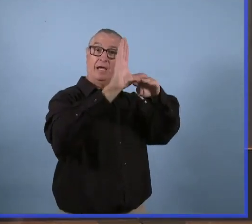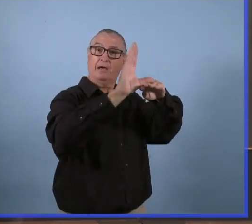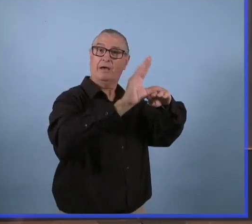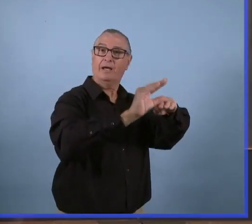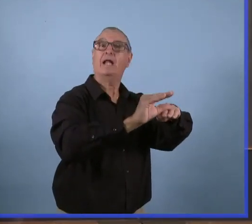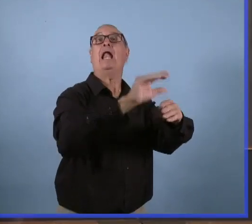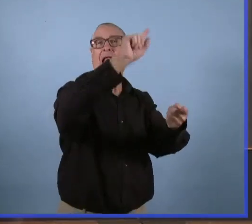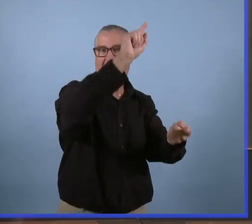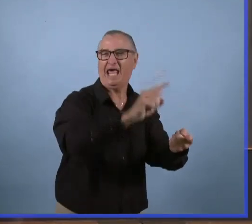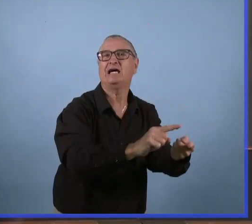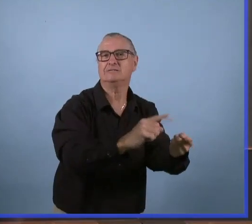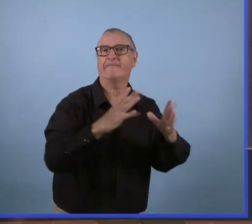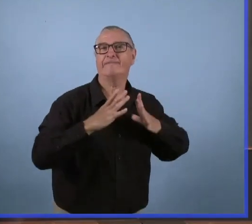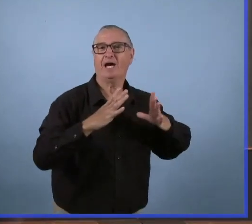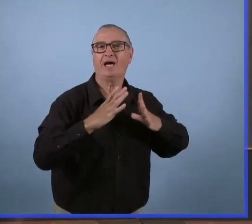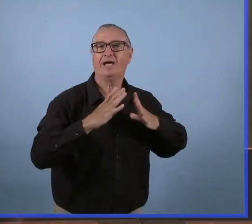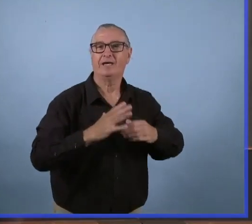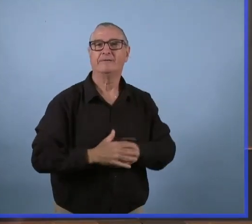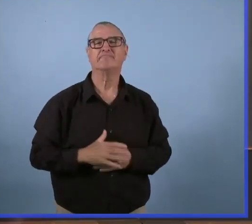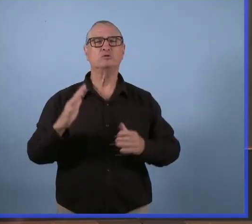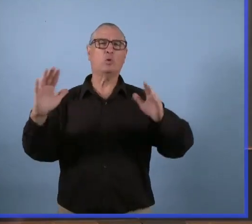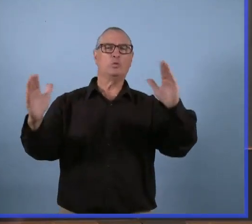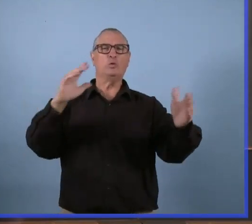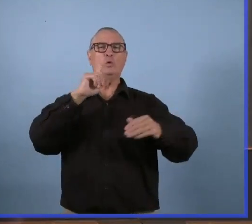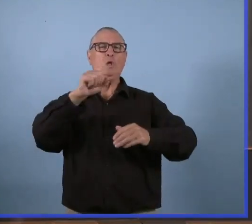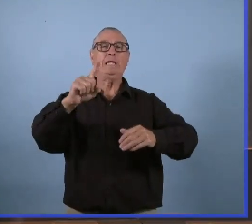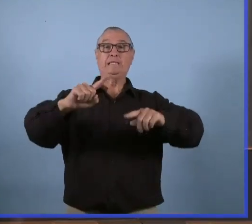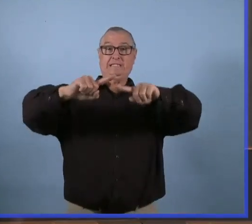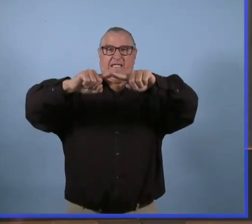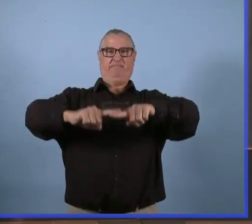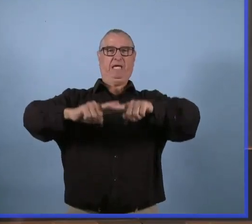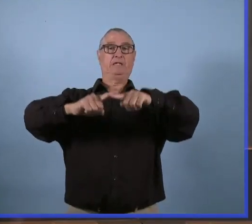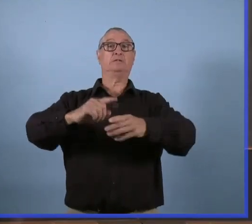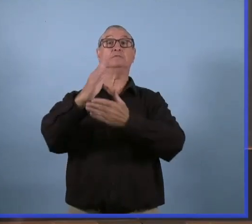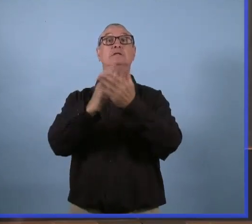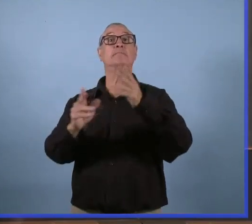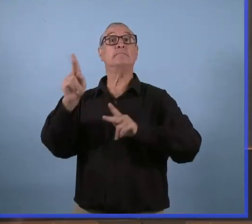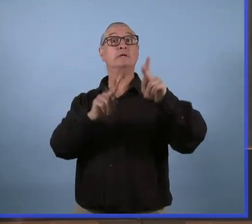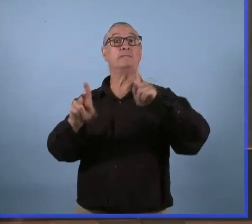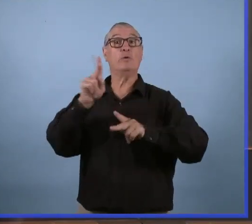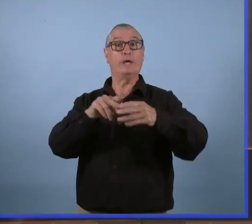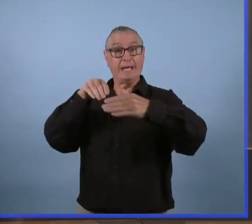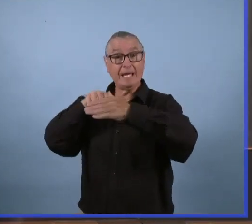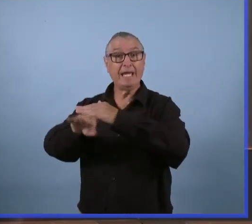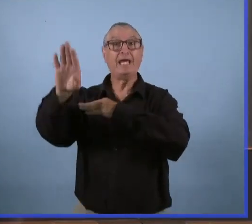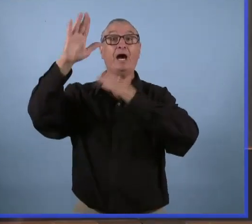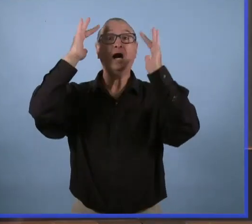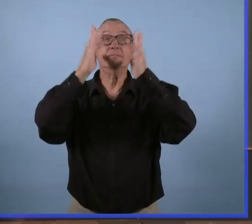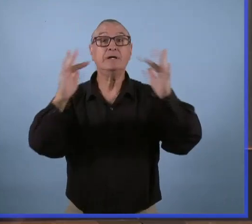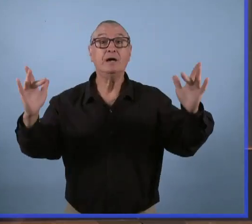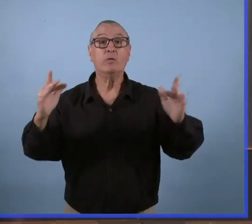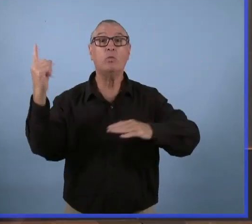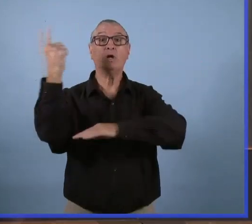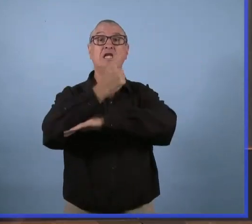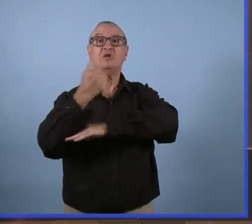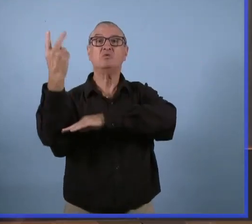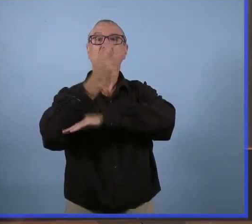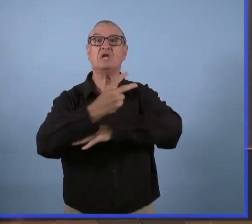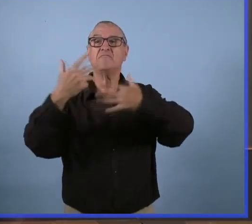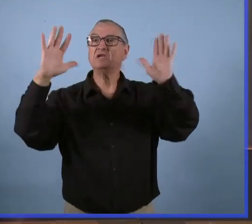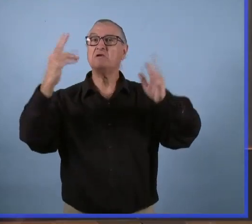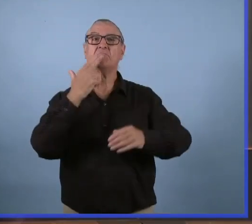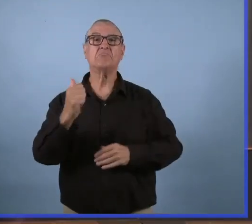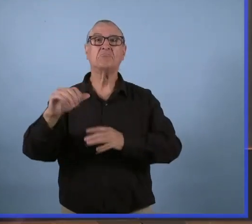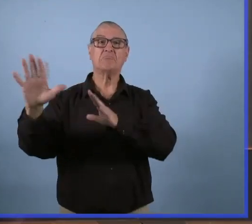cas. C'est la même chose pour les hospitalisations. Souvent, les gens sont hospitalisés pendant deux, trois jours. Mais